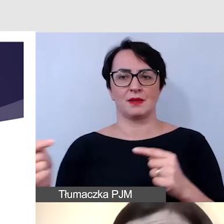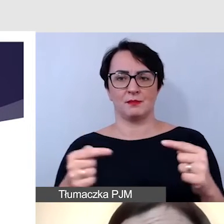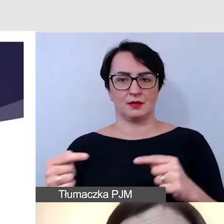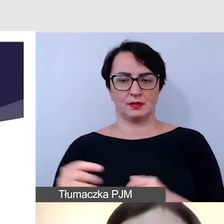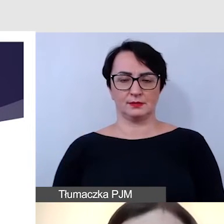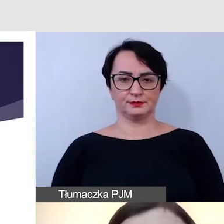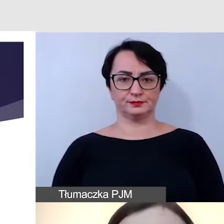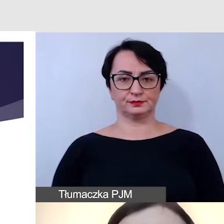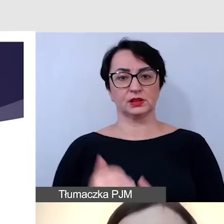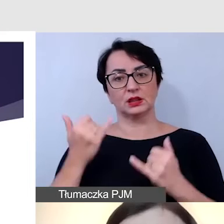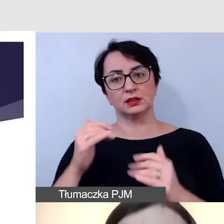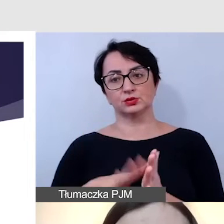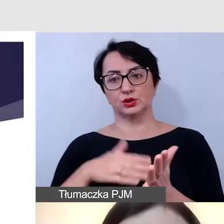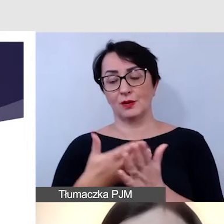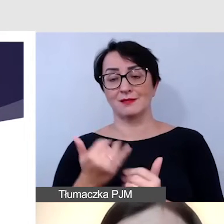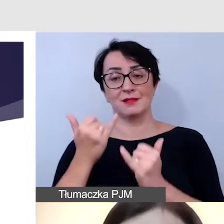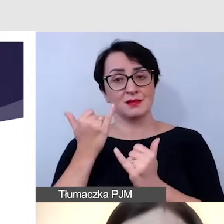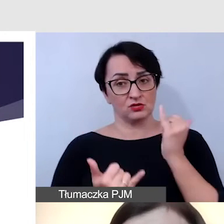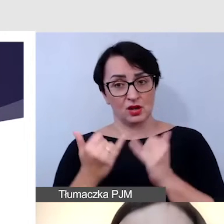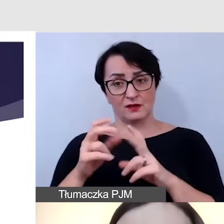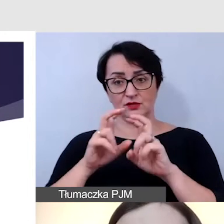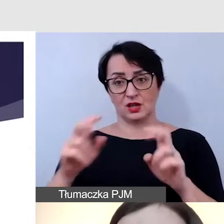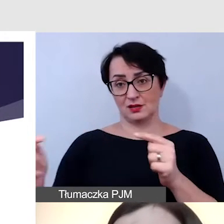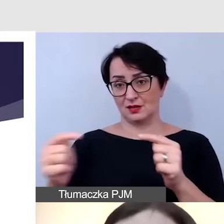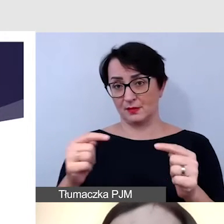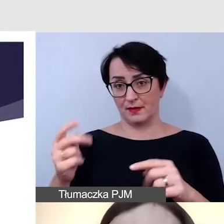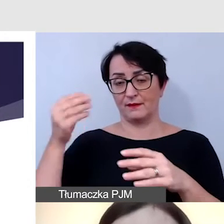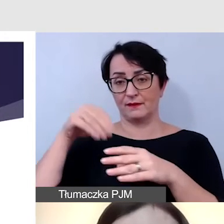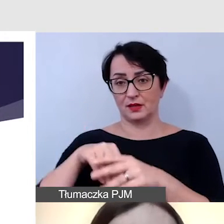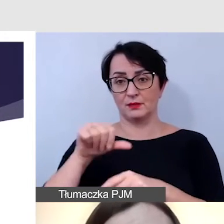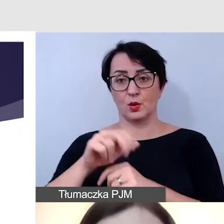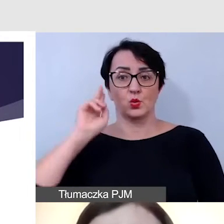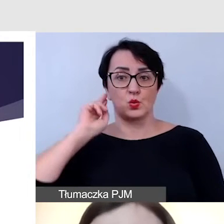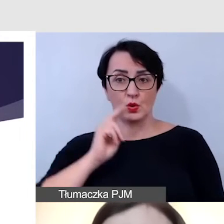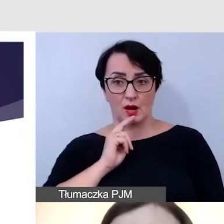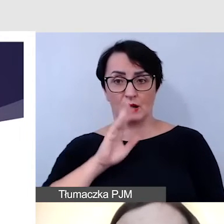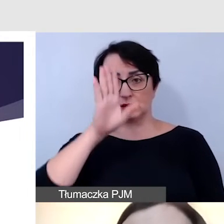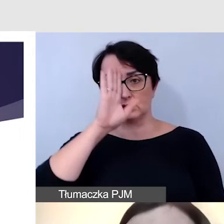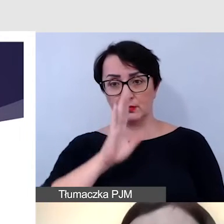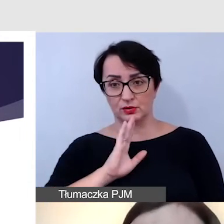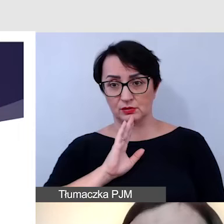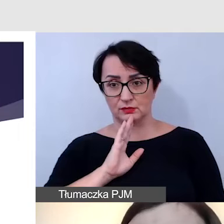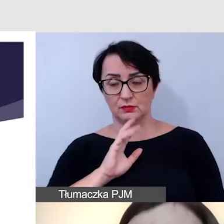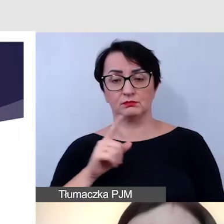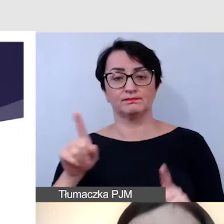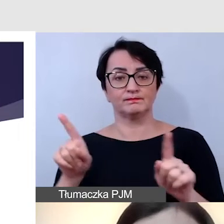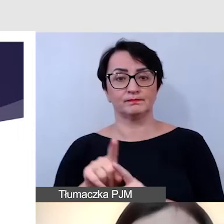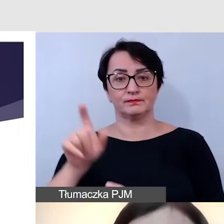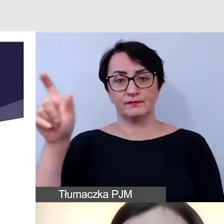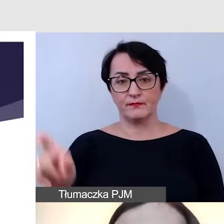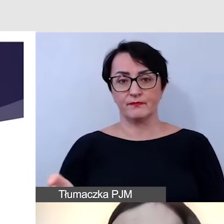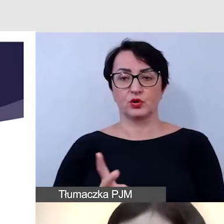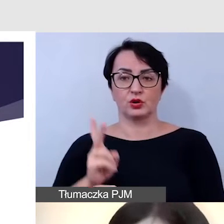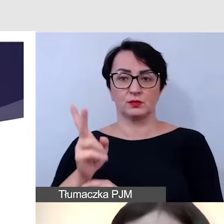Jeśli w trakcie debaty uczestniczy osoba głucha, czy osoba słabosłysząca, również dla niej zapewniamy